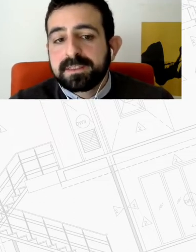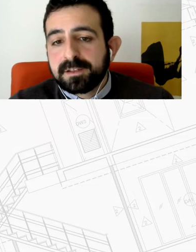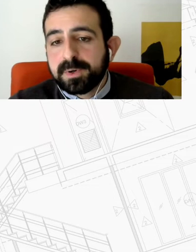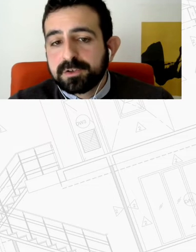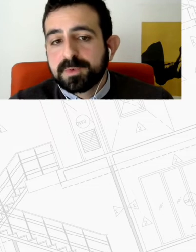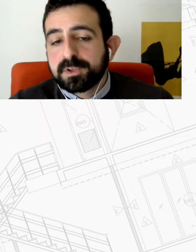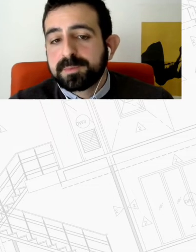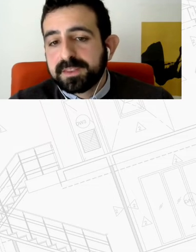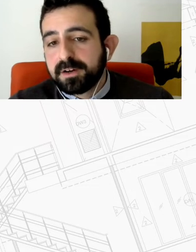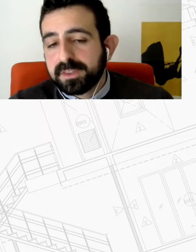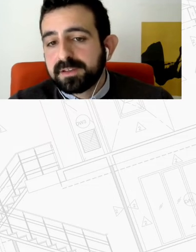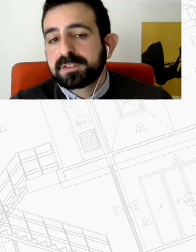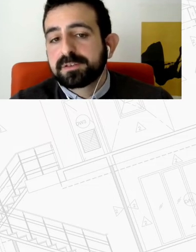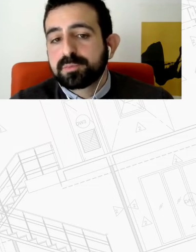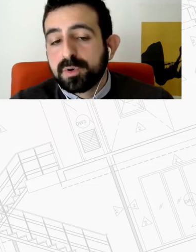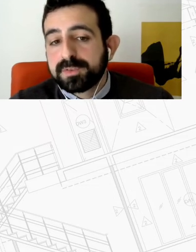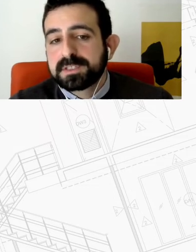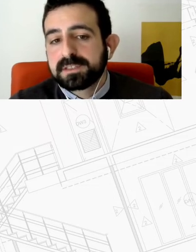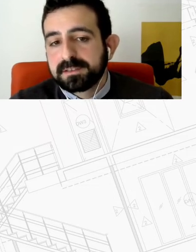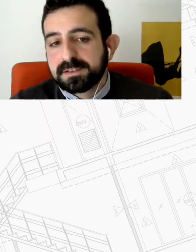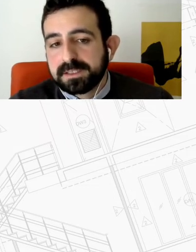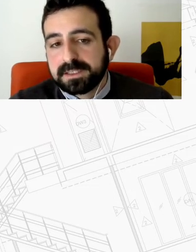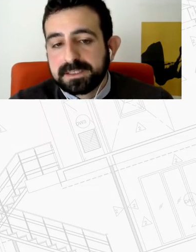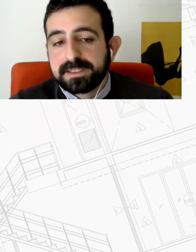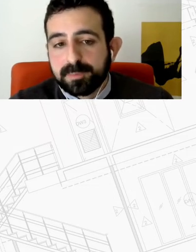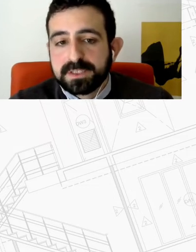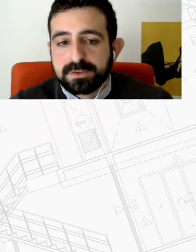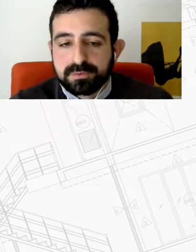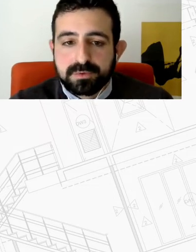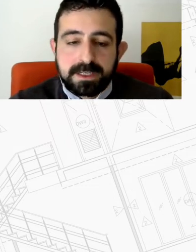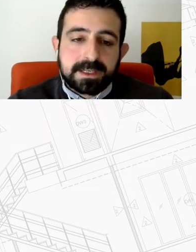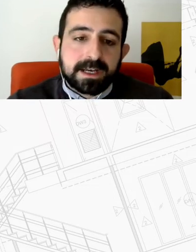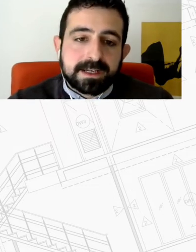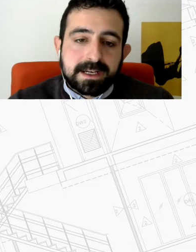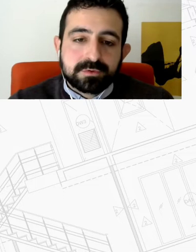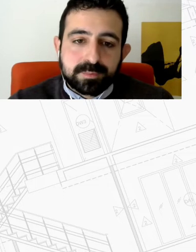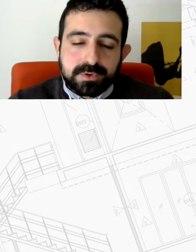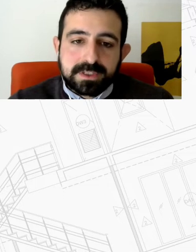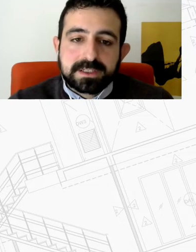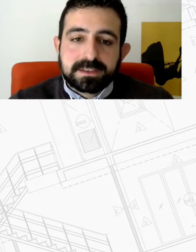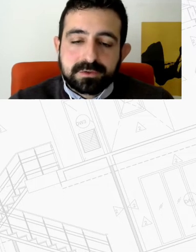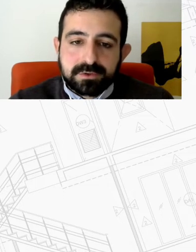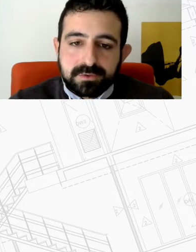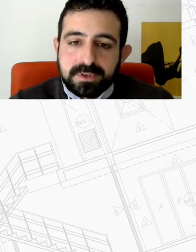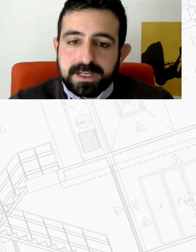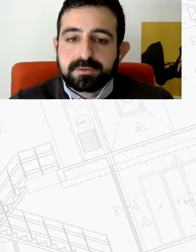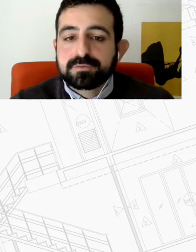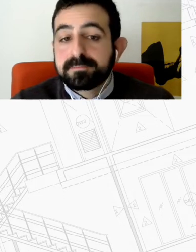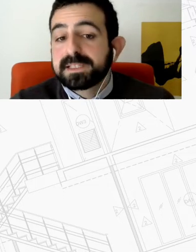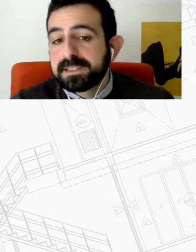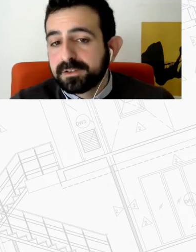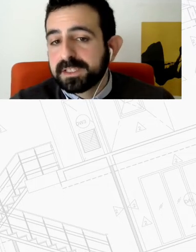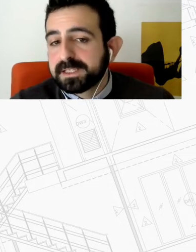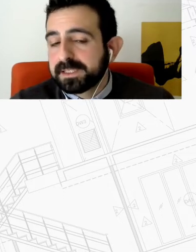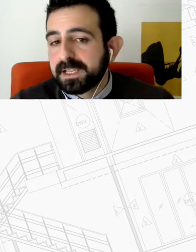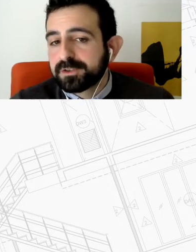οι δύο παγκόσμιοι υπόλοιμοι και ειδικά ο δεύτερος που όθησε την εντατικοποίηση του κράτους πρόνοιας και του κοινωνικού κράτους